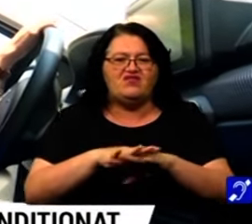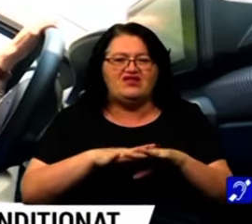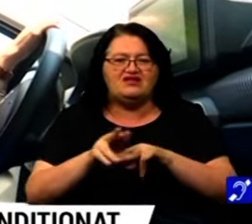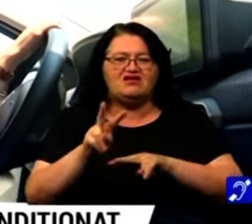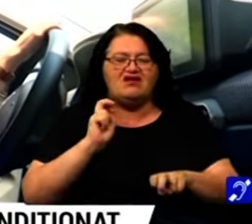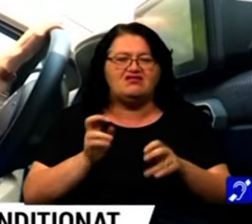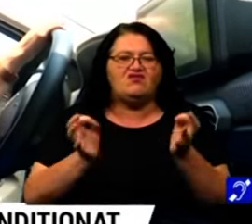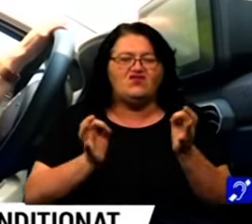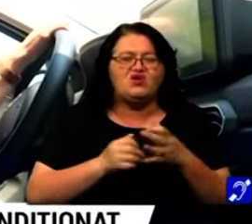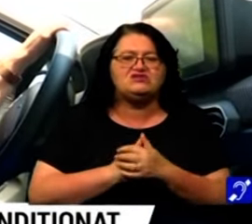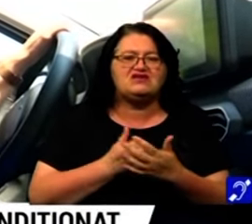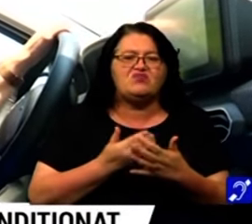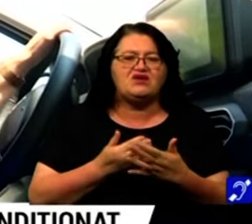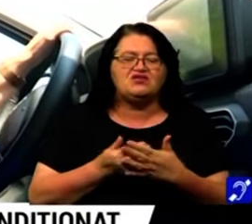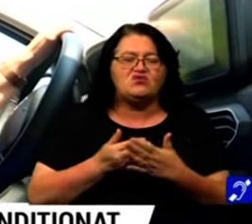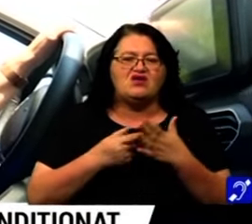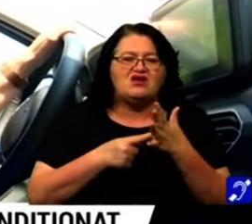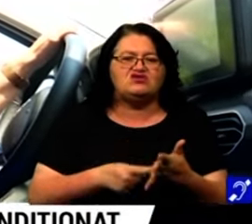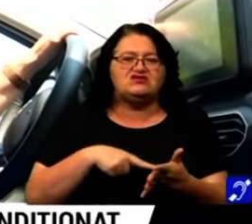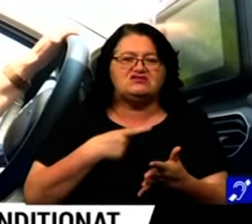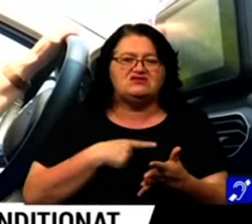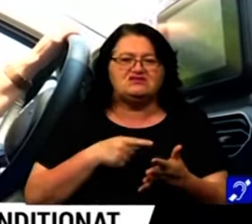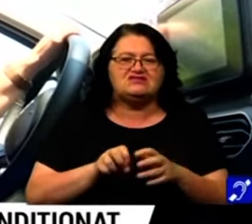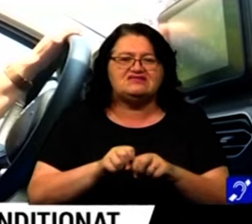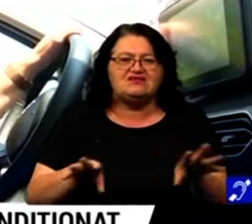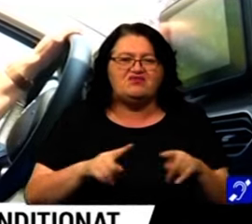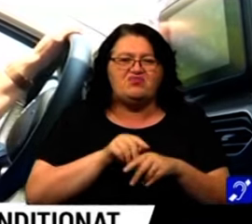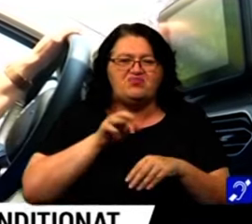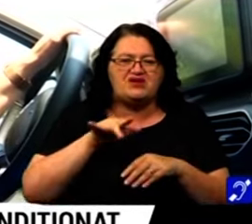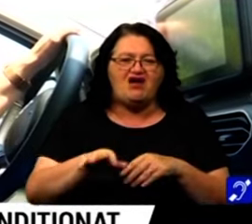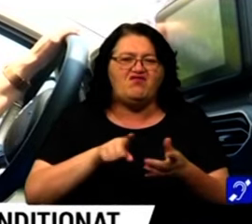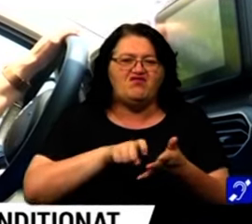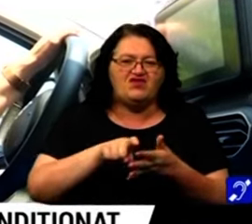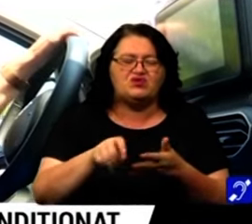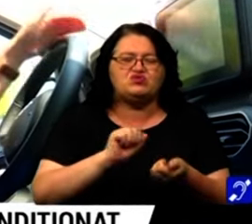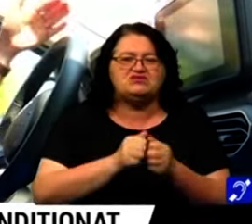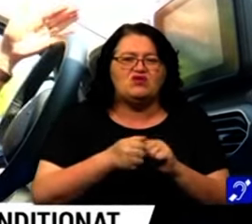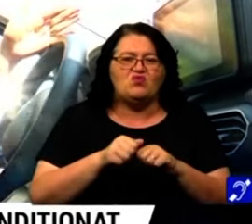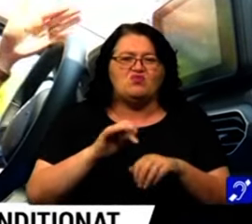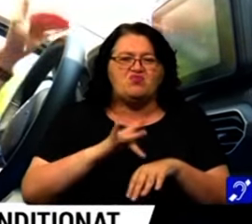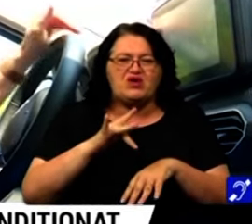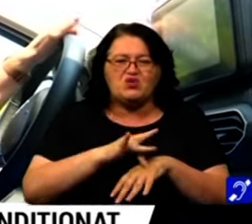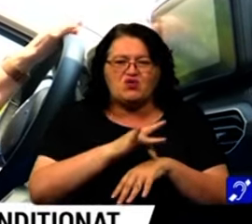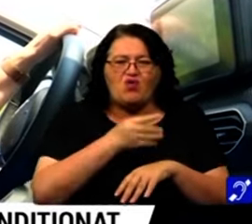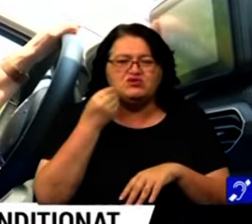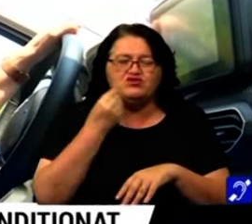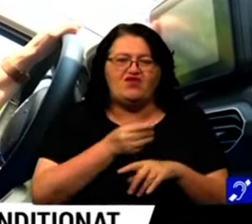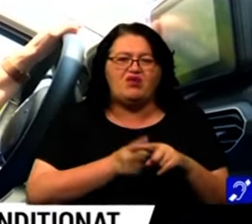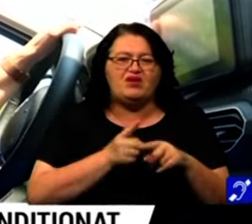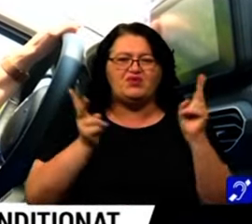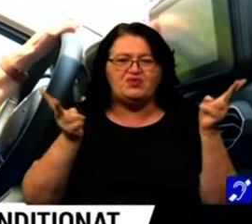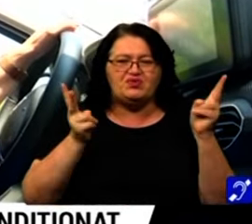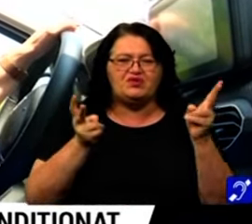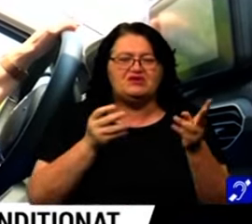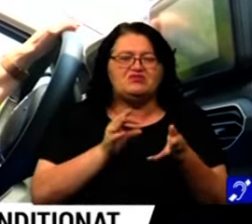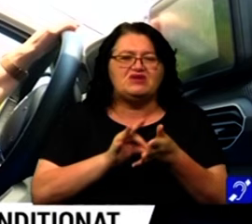înainte de prima folosire, asta pentru că acestea sunt îmbâxite cu praf, bacterii sau virus, iar folosirea aparatelor de aer